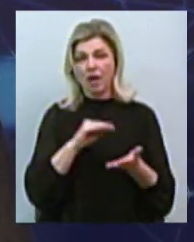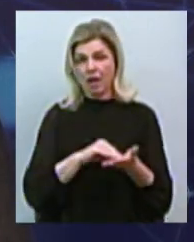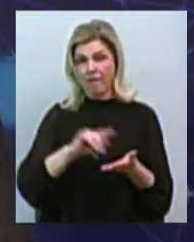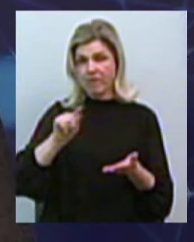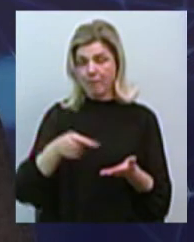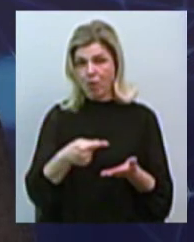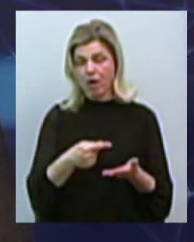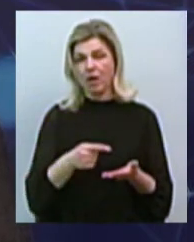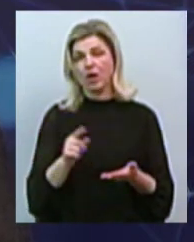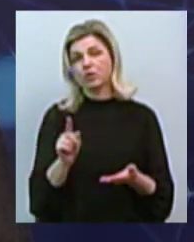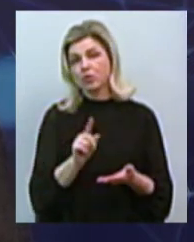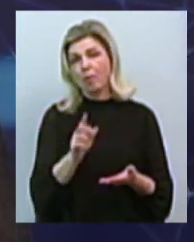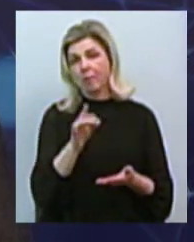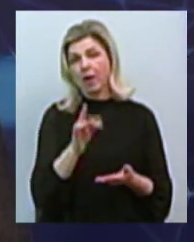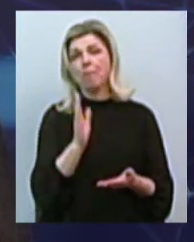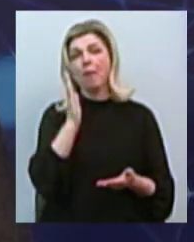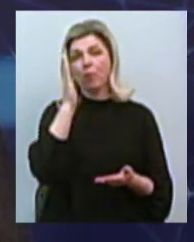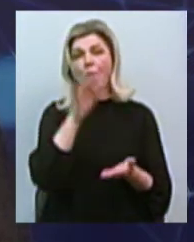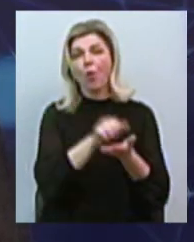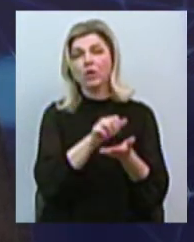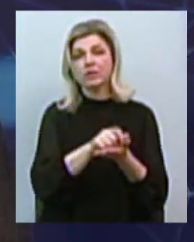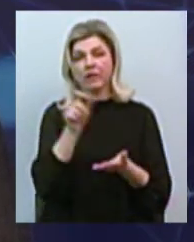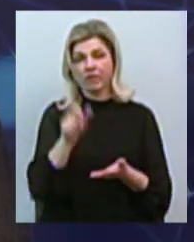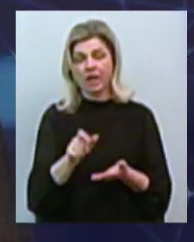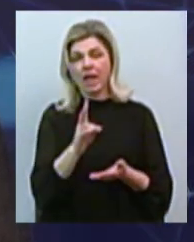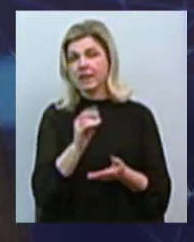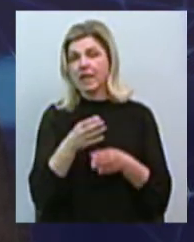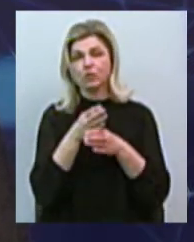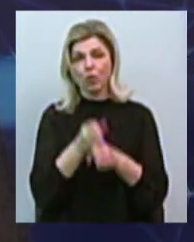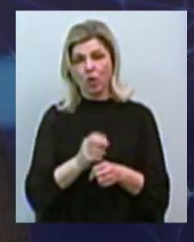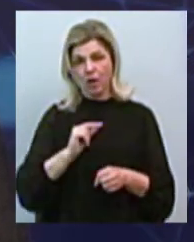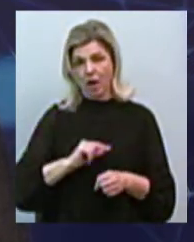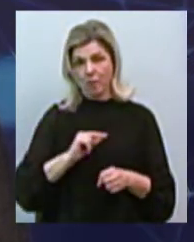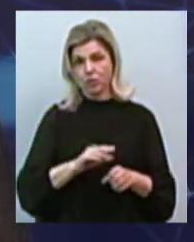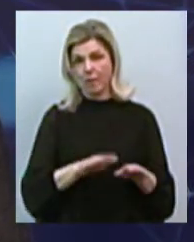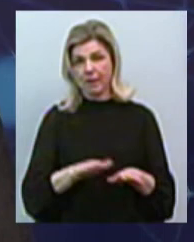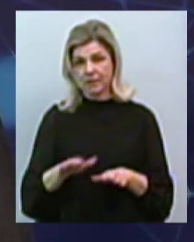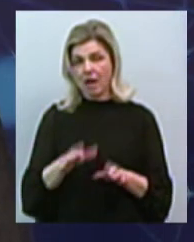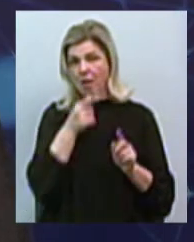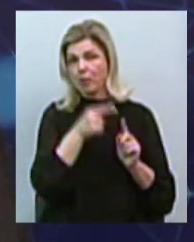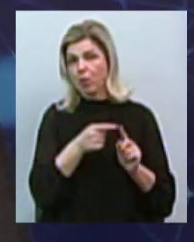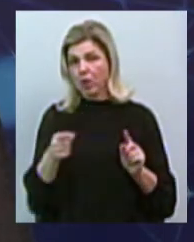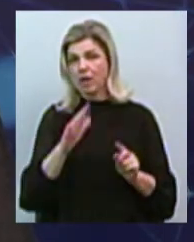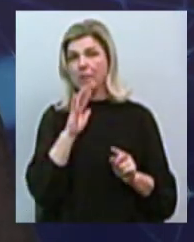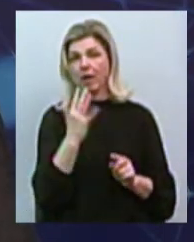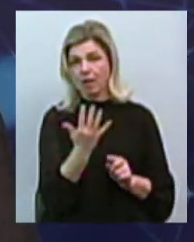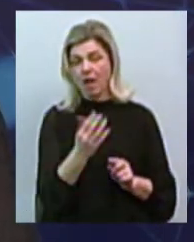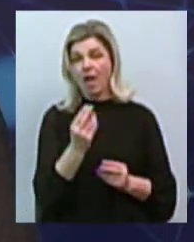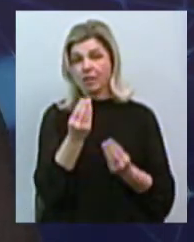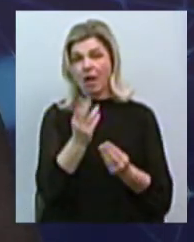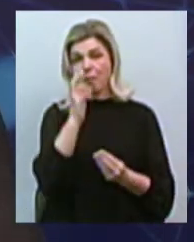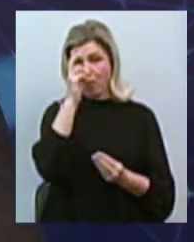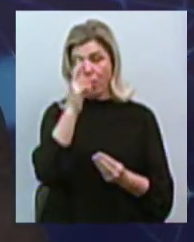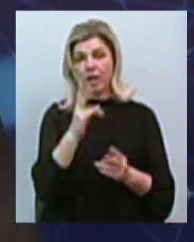майбутній концесіонер не скорочував робочі місця протягом п'яти років. Тобто, ну, дай Бог, щоб хоча б не